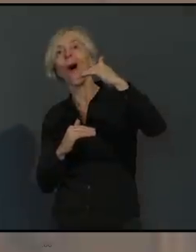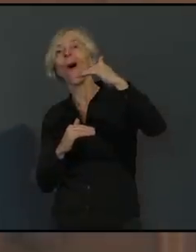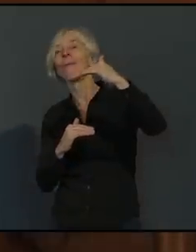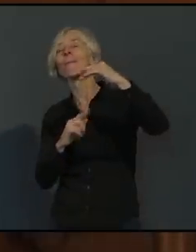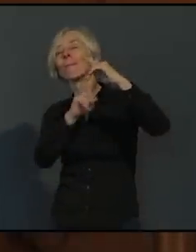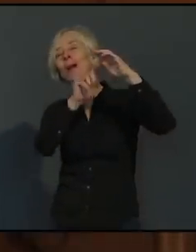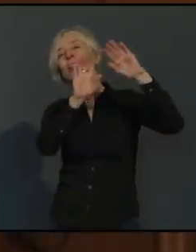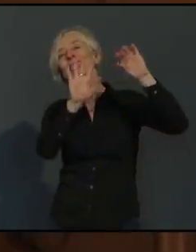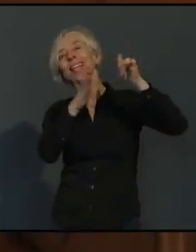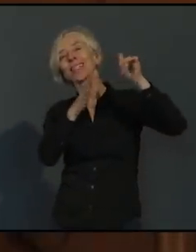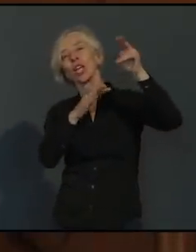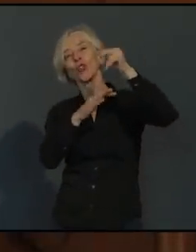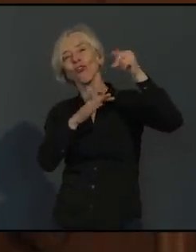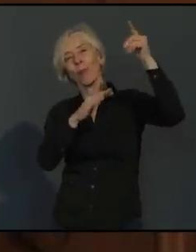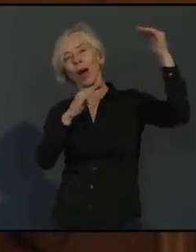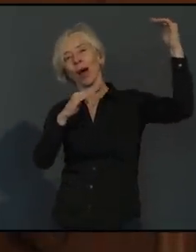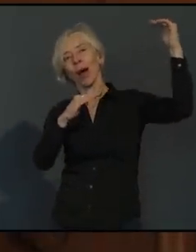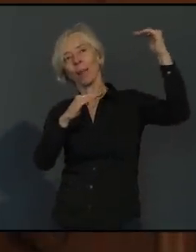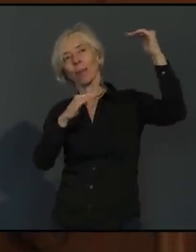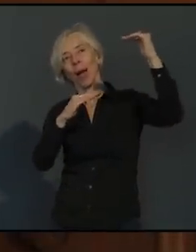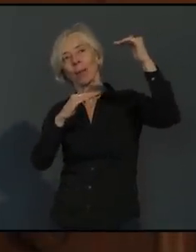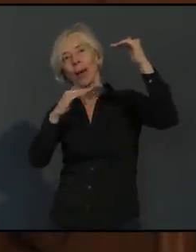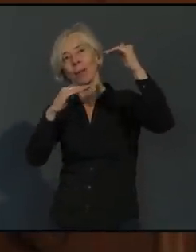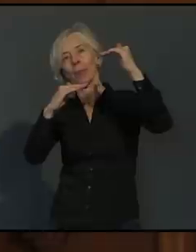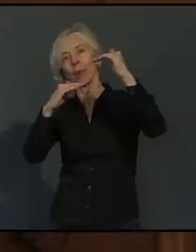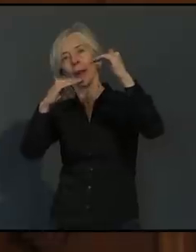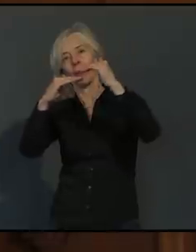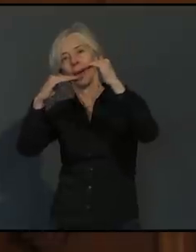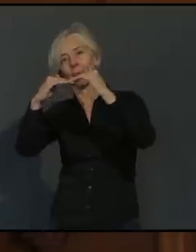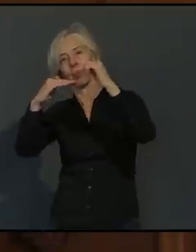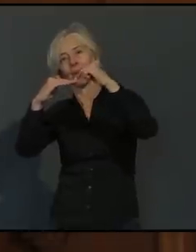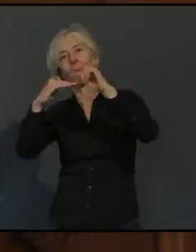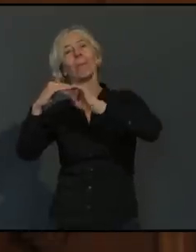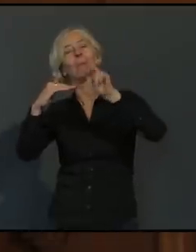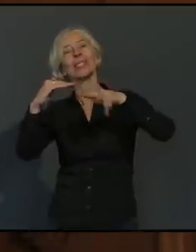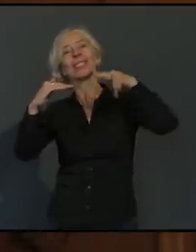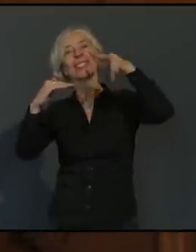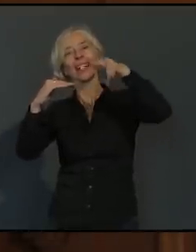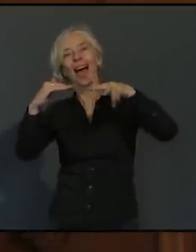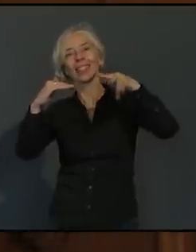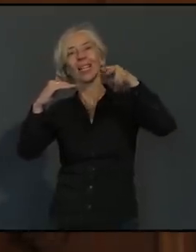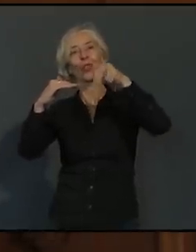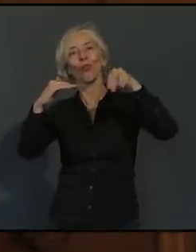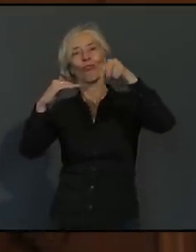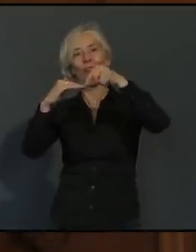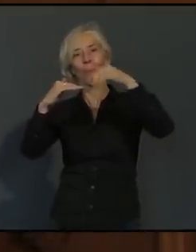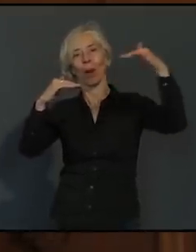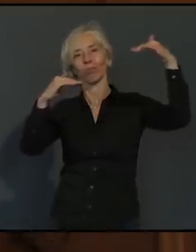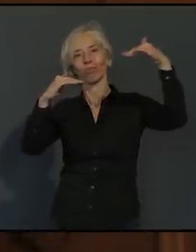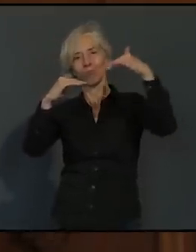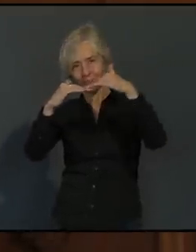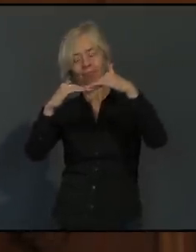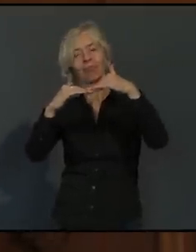.11., wie wir jetzt im Nachhinein feststellen können, aufgehört. Das heißt, wir haben hier einen inzwischen